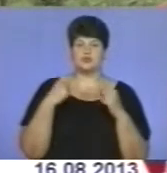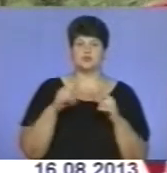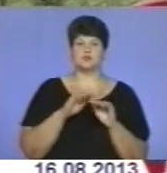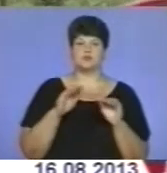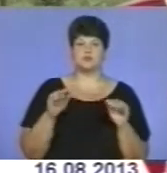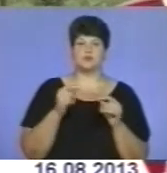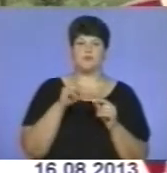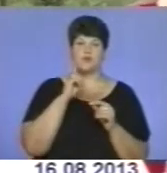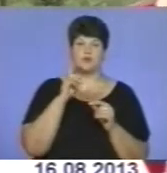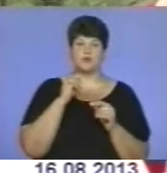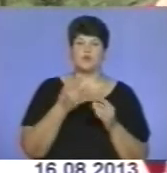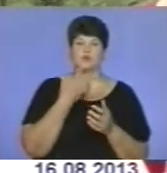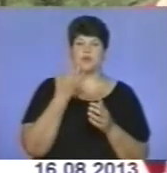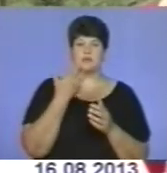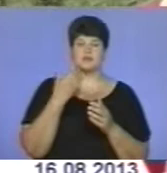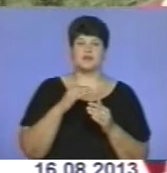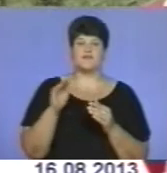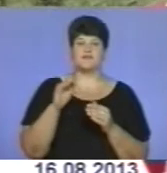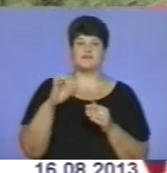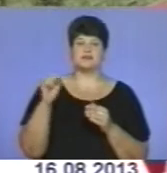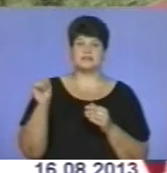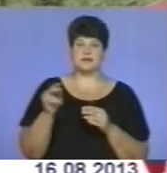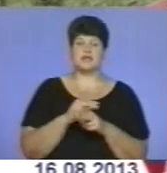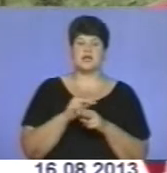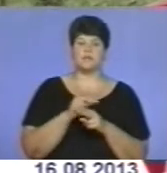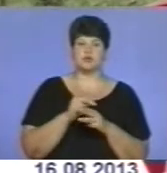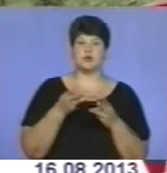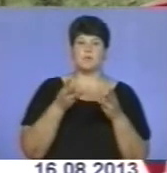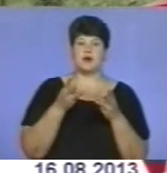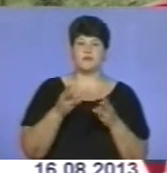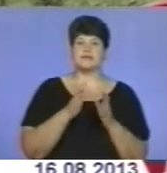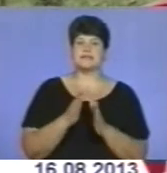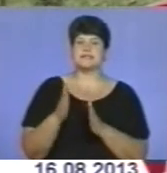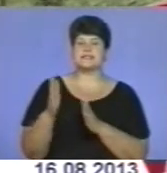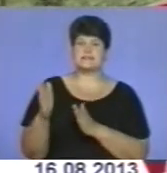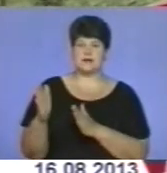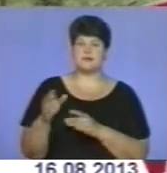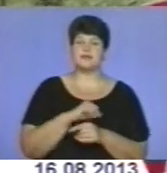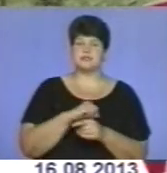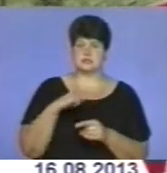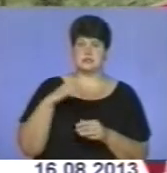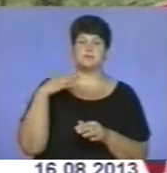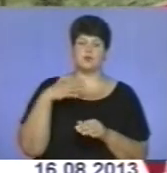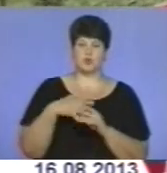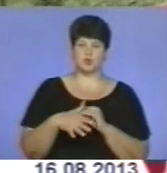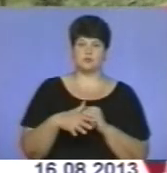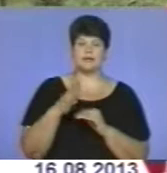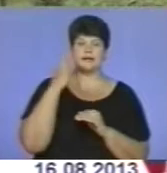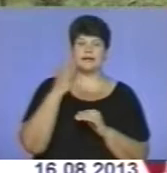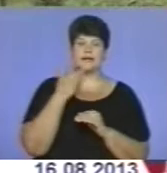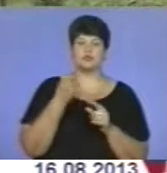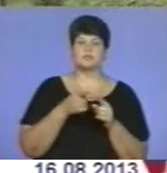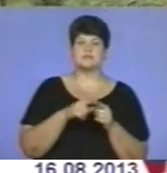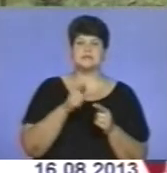молоді, утеплення фасадів кількох закладів, ремонти опалювальних систем. Самі розумієте, літом це якраз пора